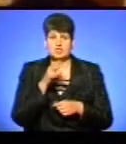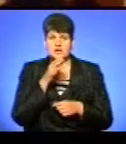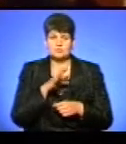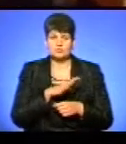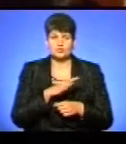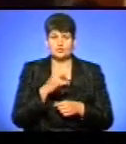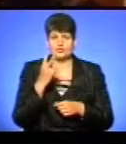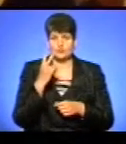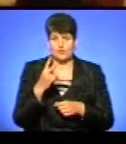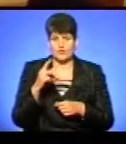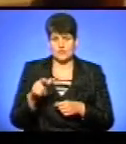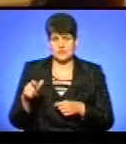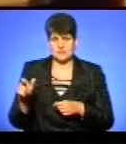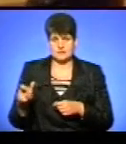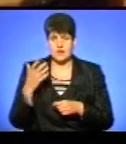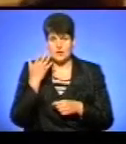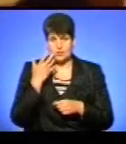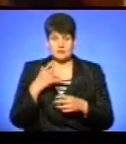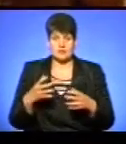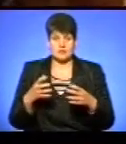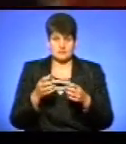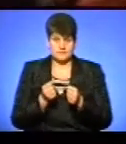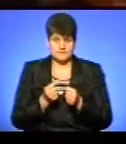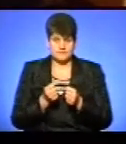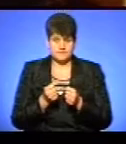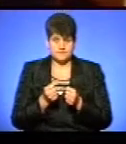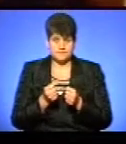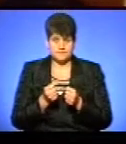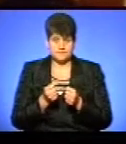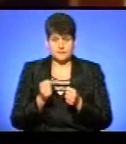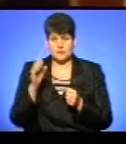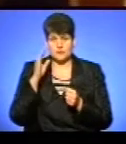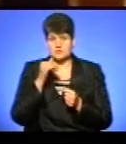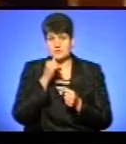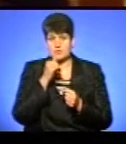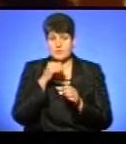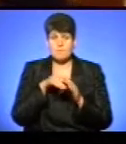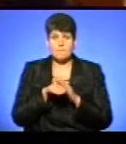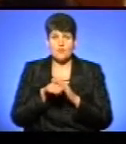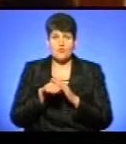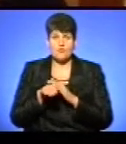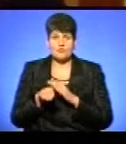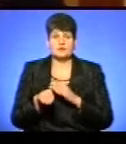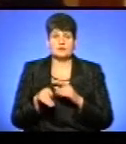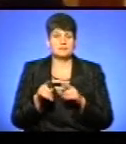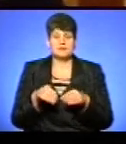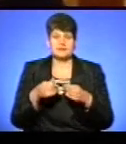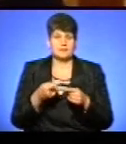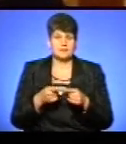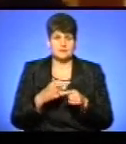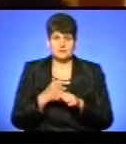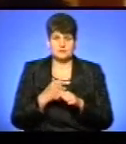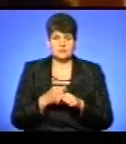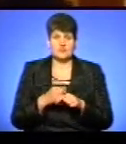цей день було двоє осіб, але коли ми їх на гарячому затримали, хлопці пробували поховати ті ситки, де ми вже не дали це зробити. Ми